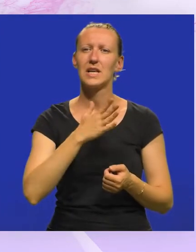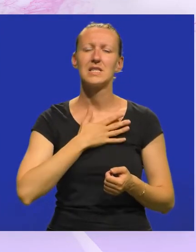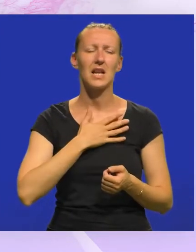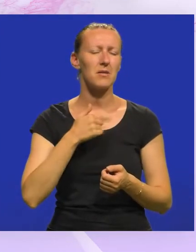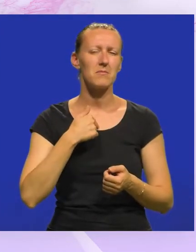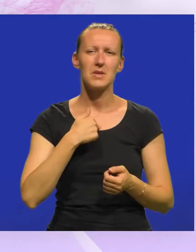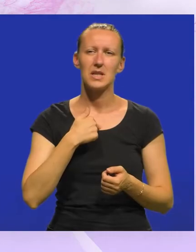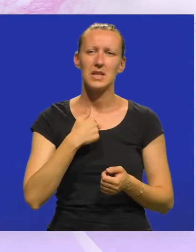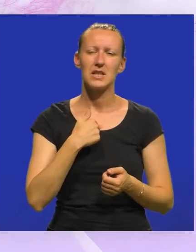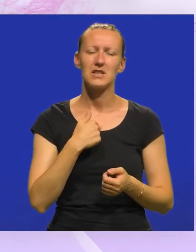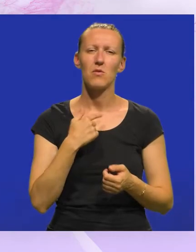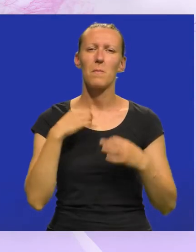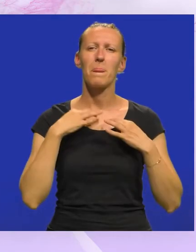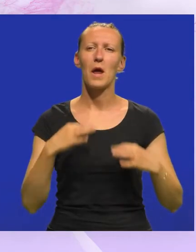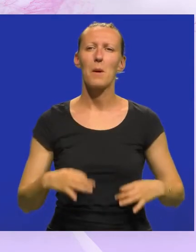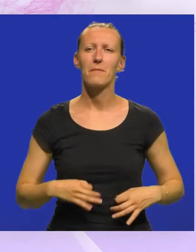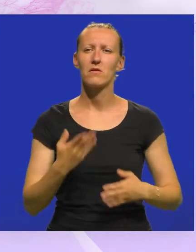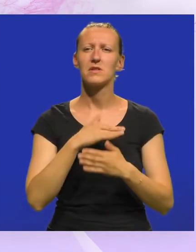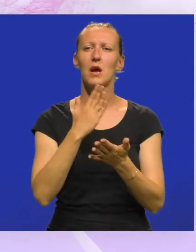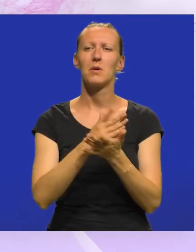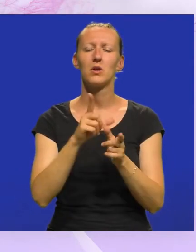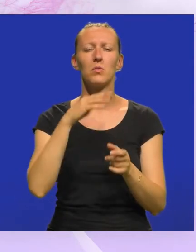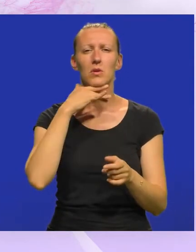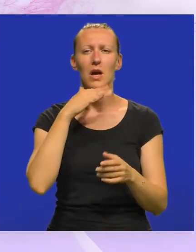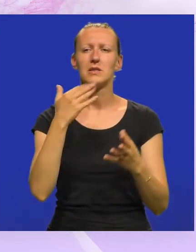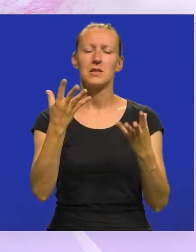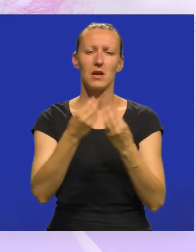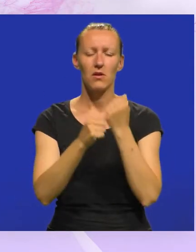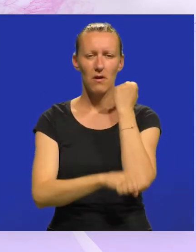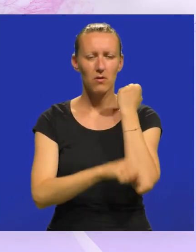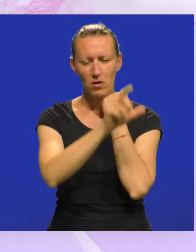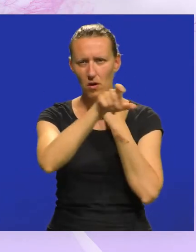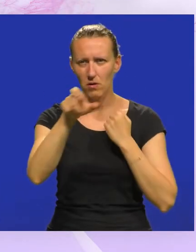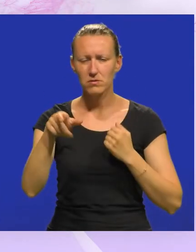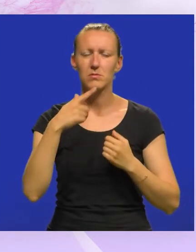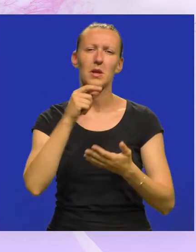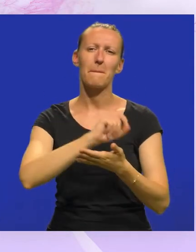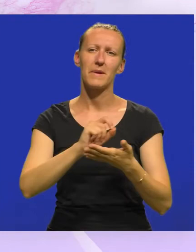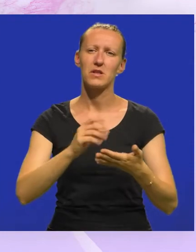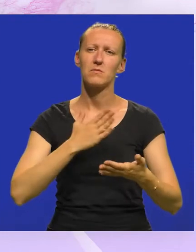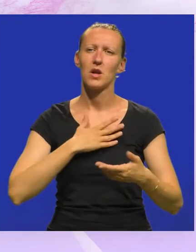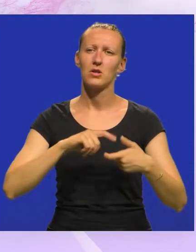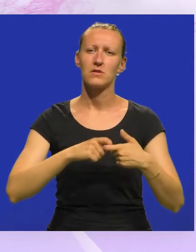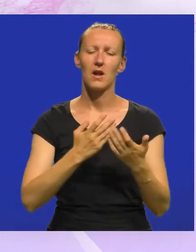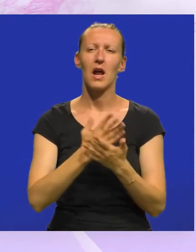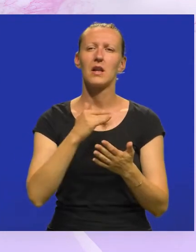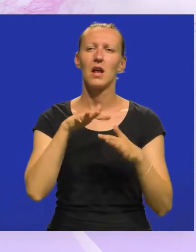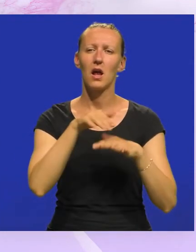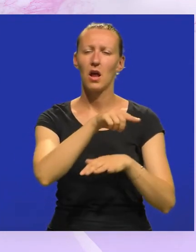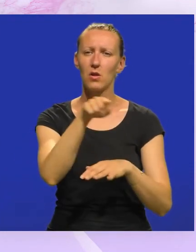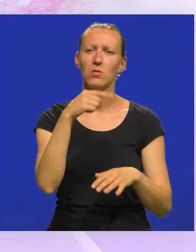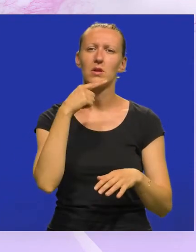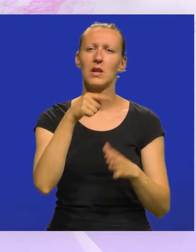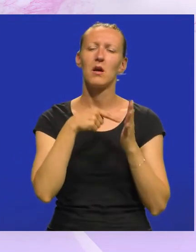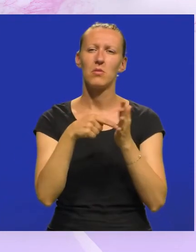za nas da mi smo profesorice za biti u razredu sa studentima da pišemo naše stvari ali da publika